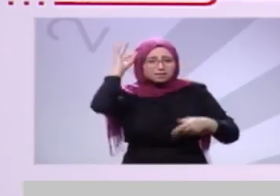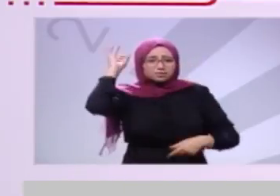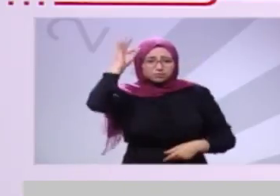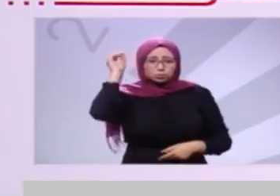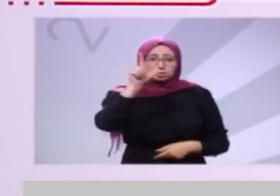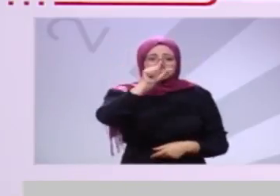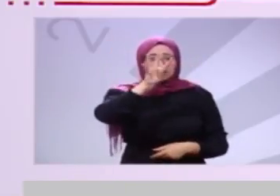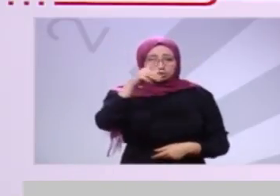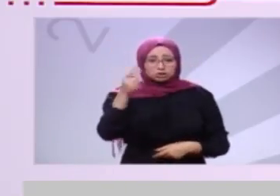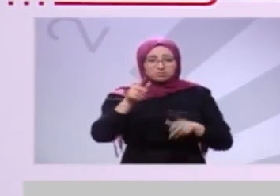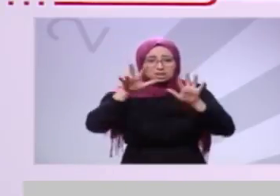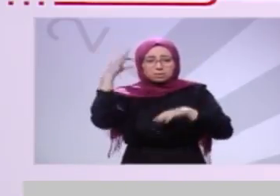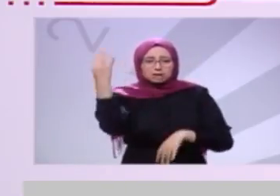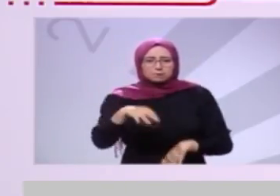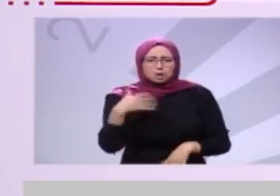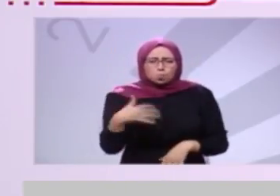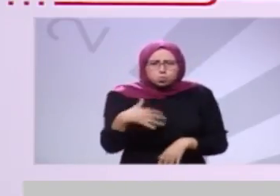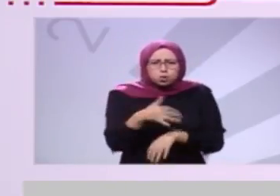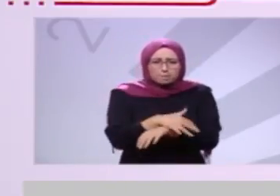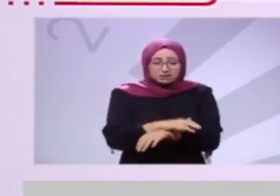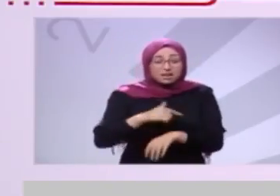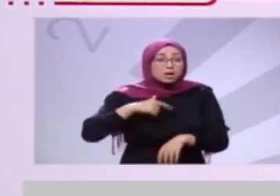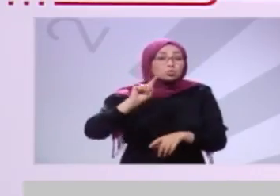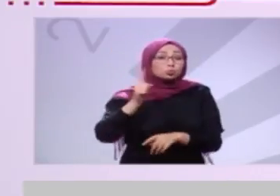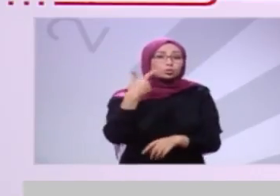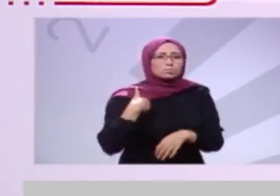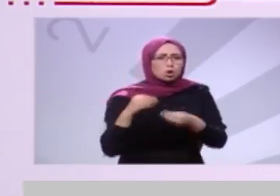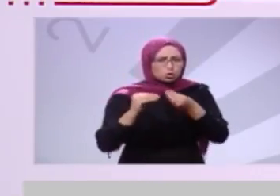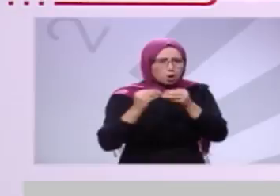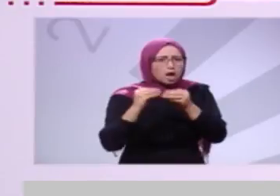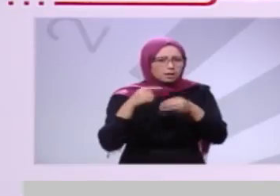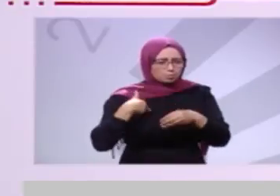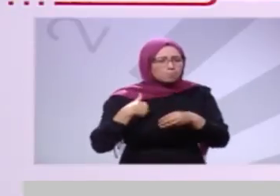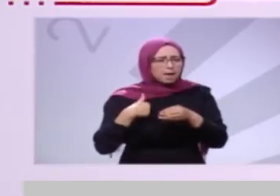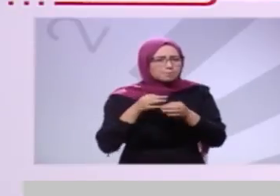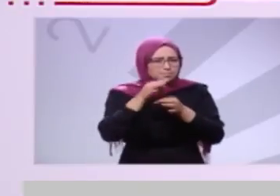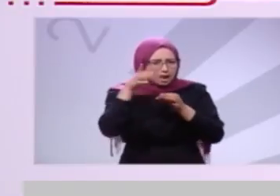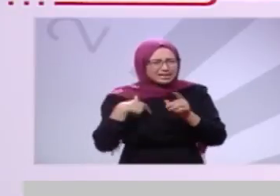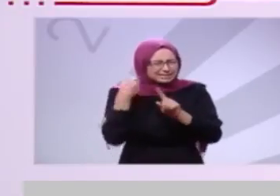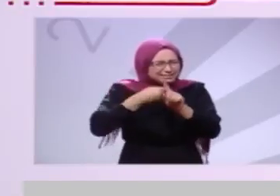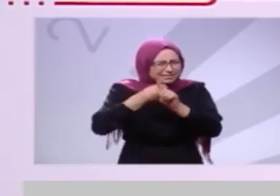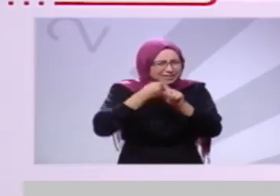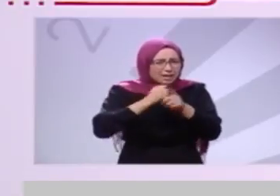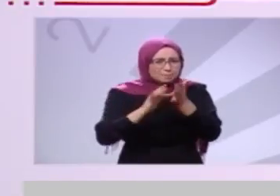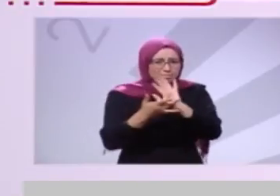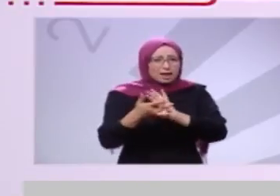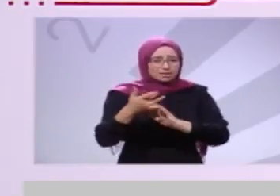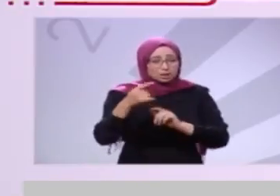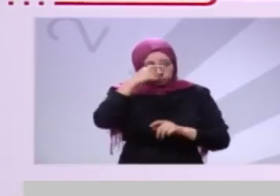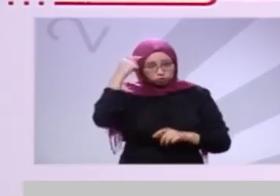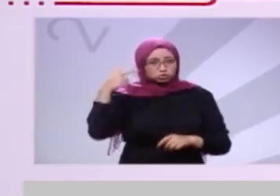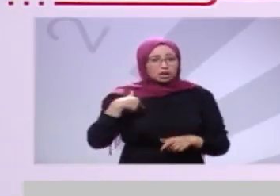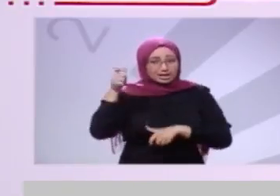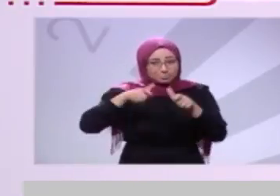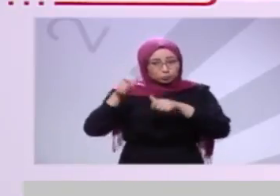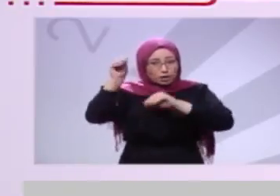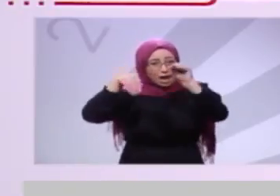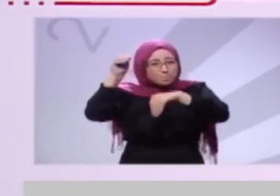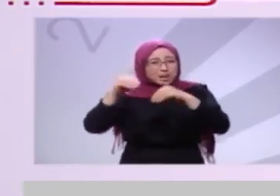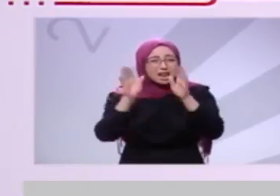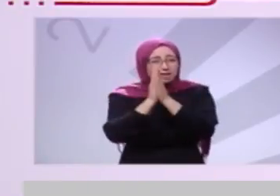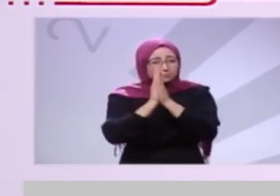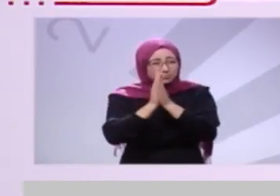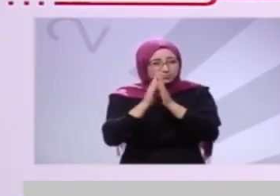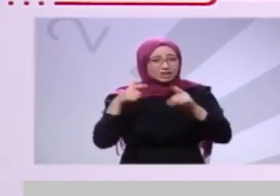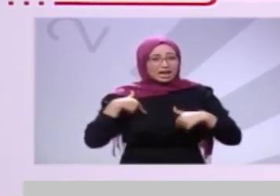.8% هذا باش يكون من اولوياتنا وهذا اللي نعدوكم اننا ناضلوا من اجله معاكم هذا كعليش ندعوكم انكم